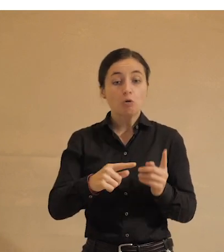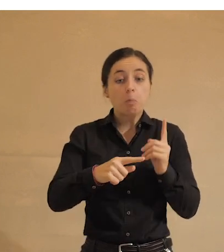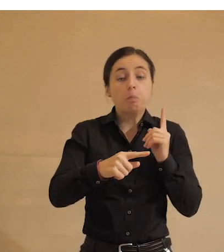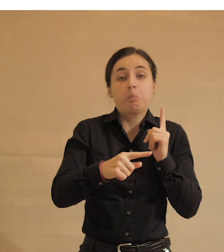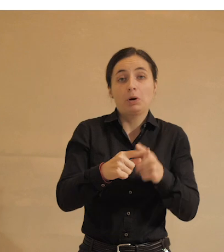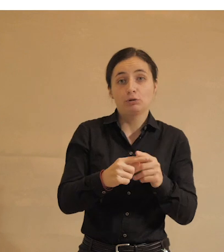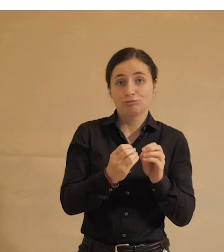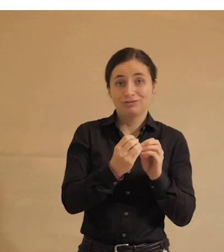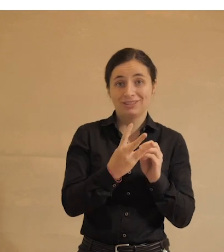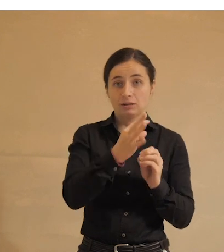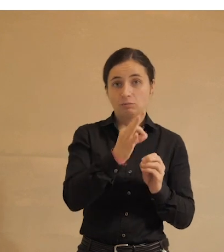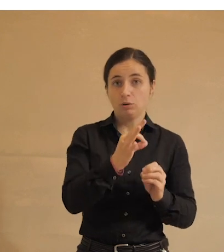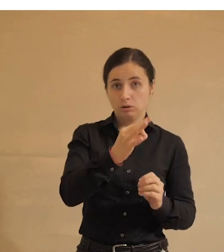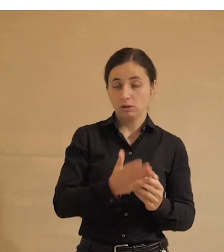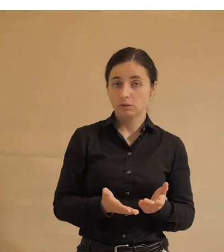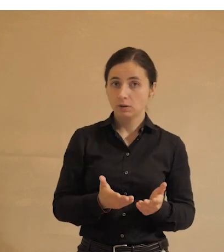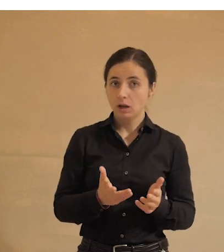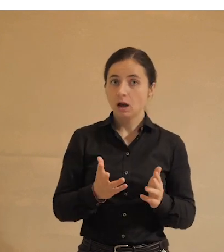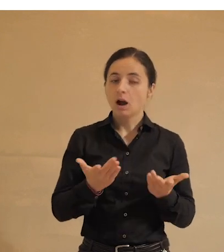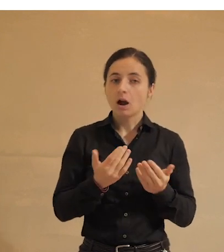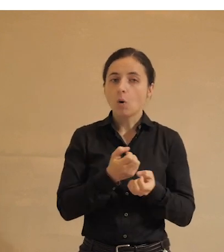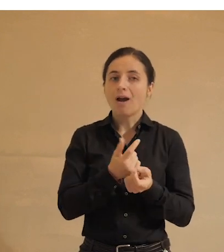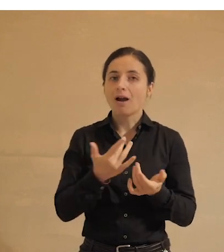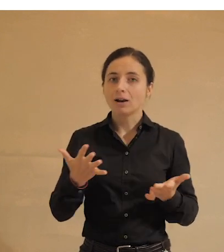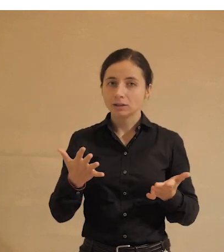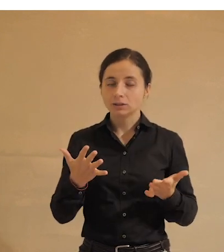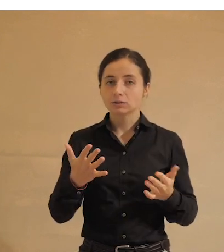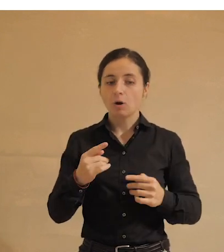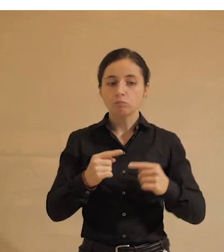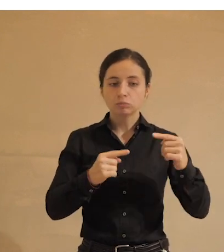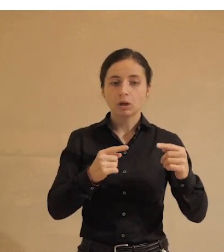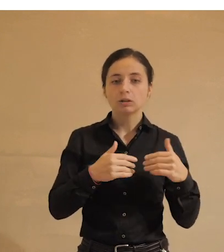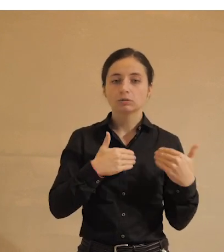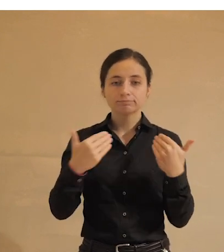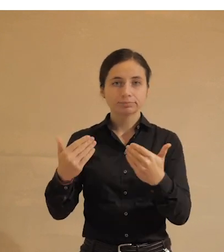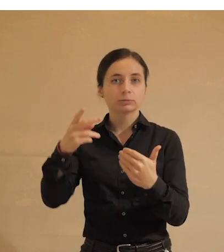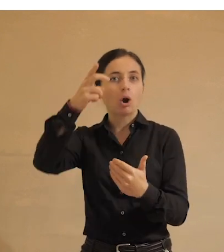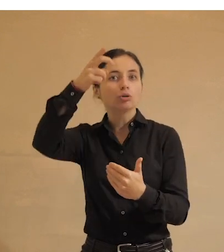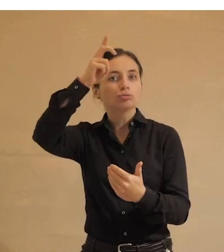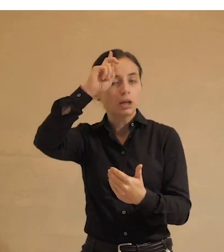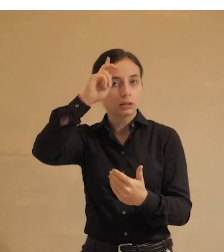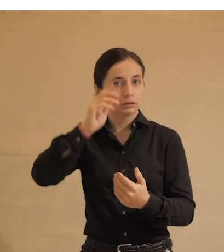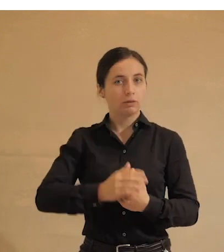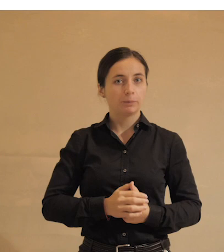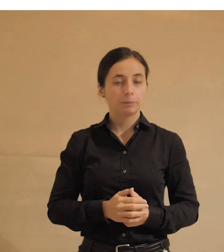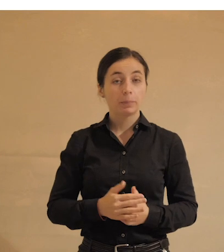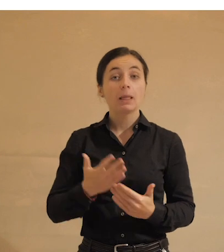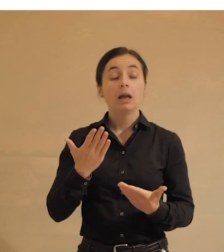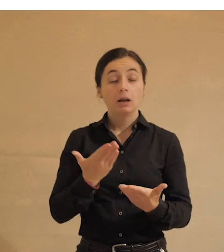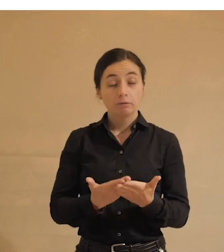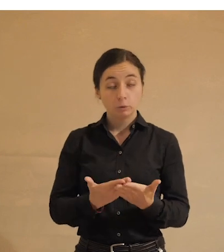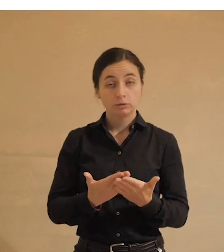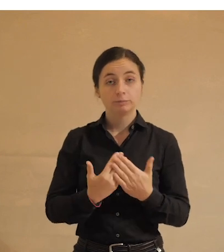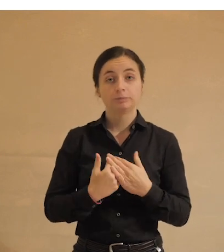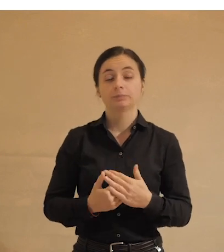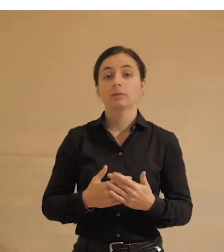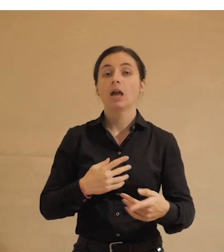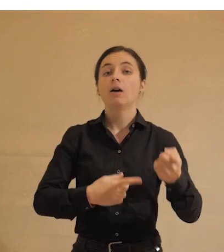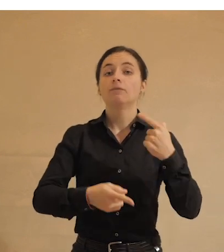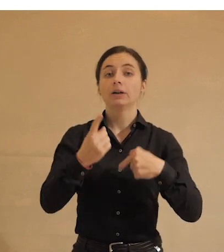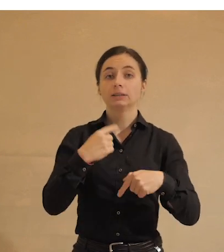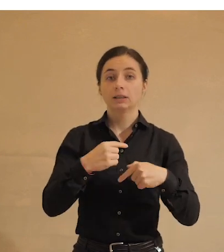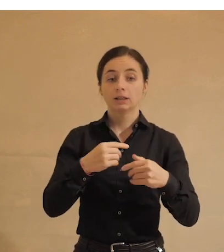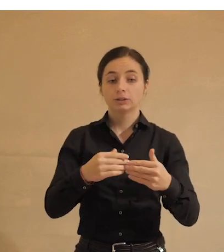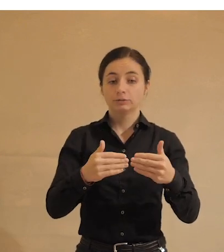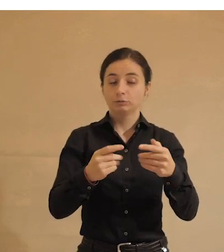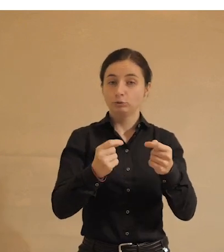пунктов с 2013 года. То есть видите, какое количество этих пунктов в общем относится к государству. Так вот, возвращаясь